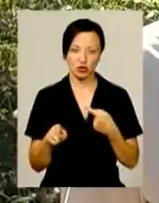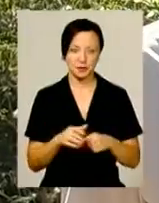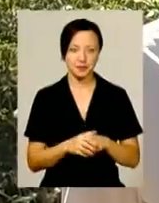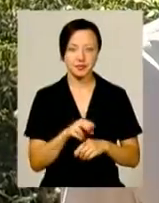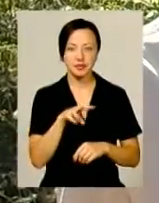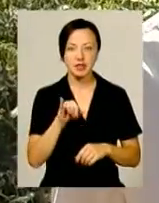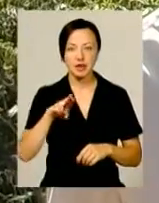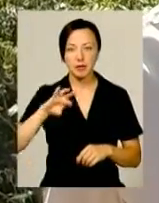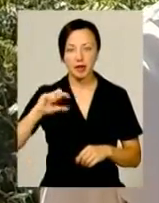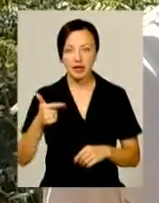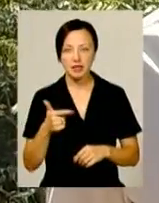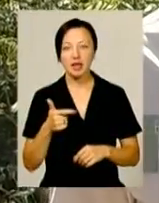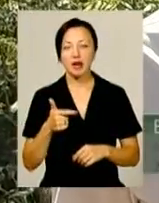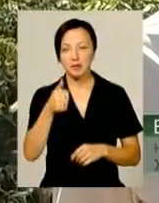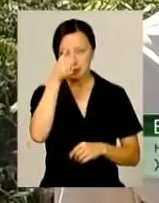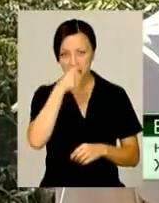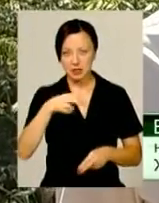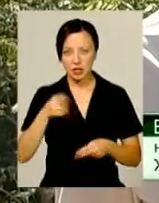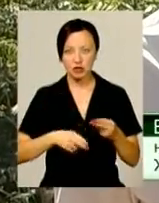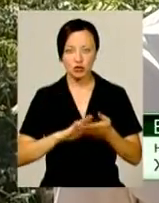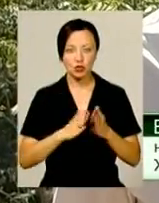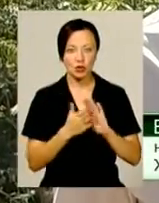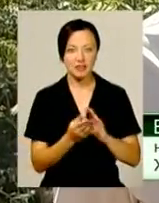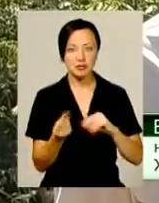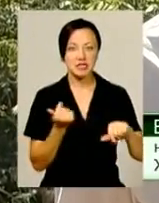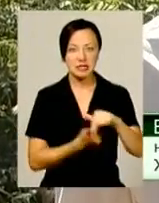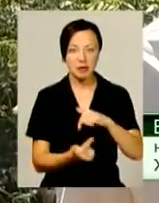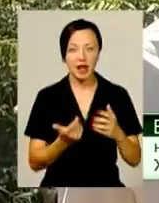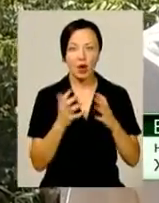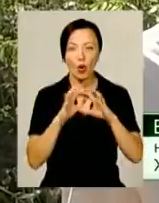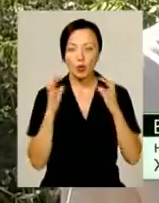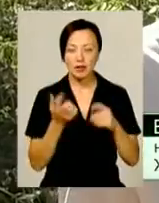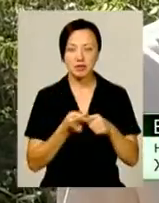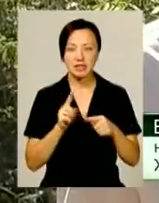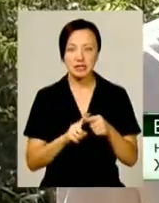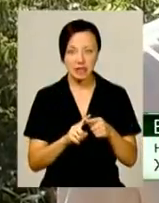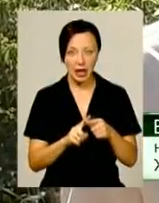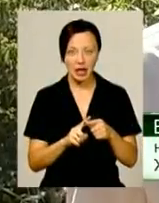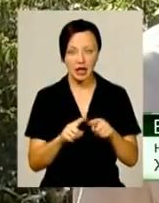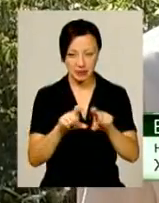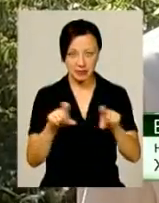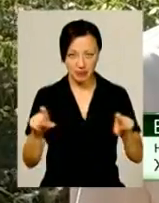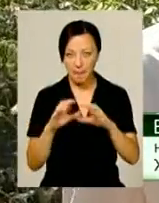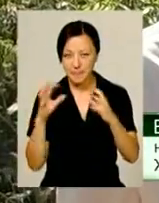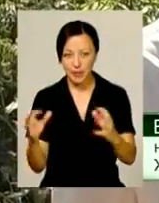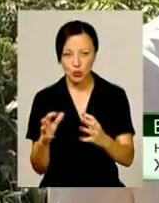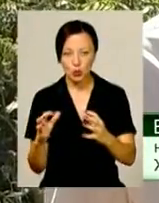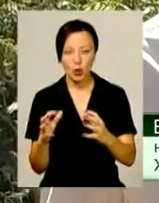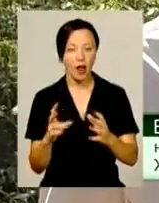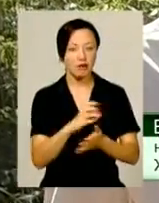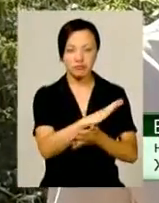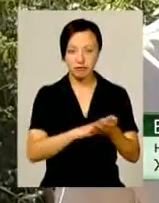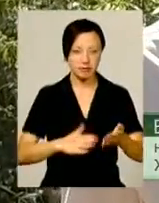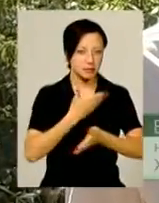липні місяці закінчився договір з приватним підприємцем, який утримував цей притулок. Він його не